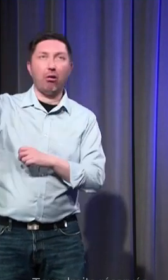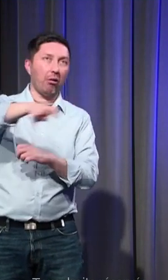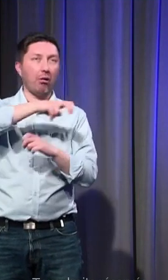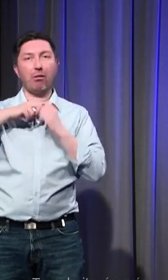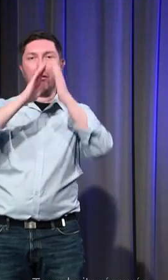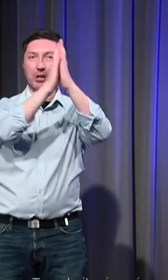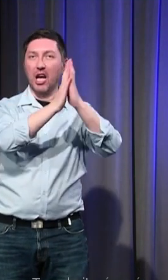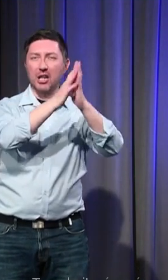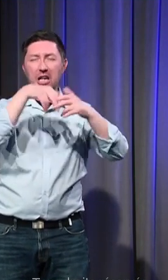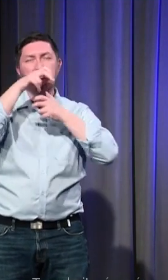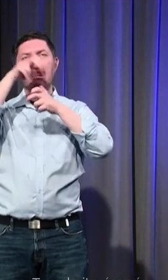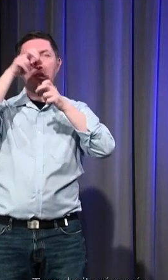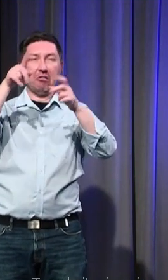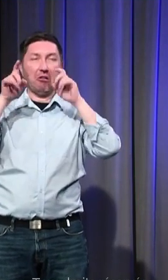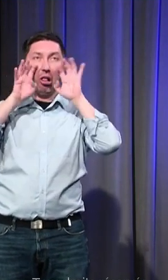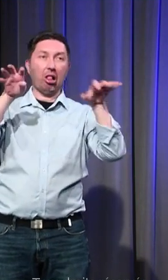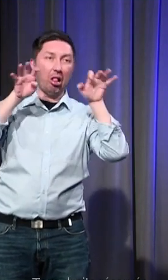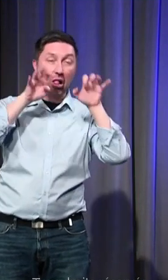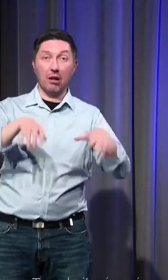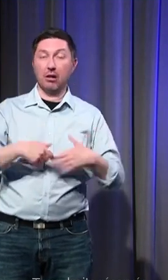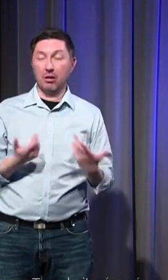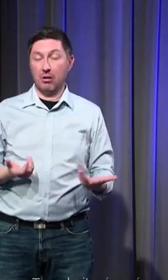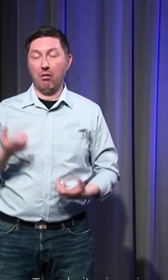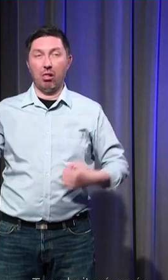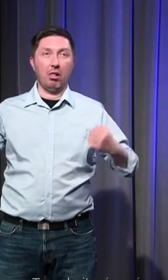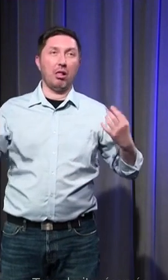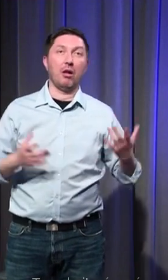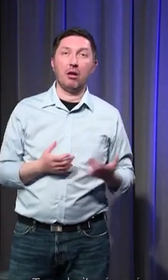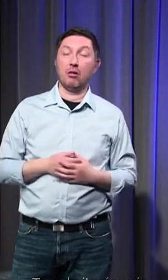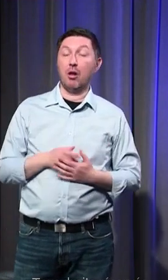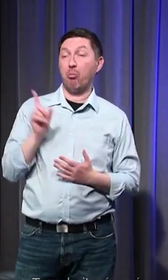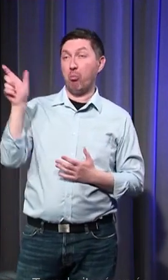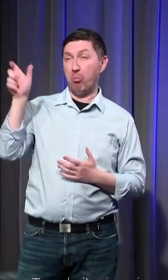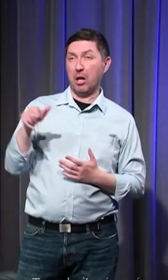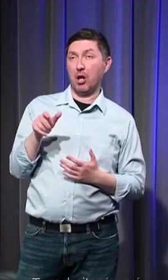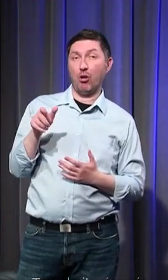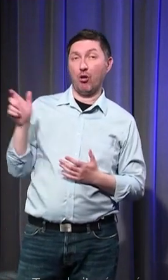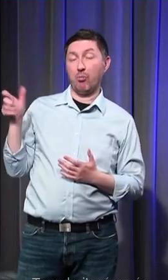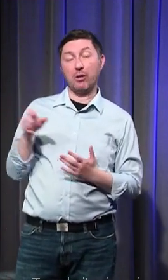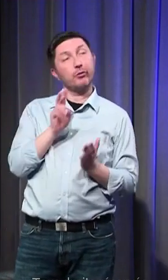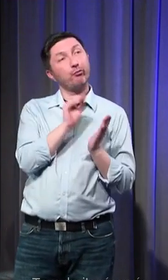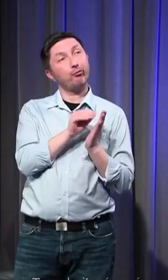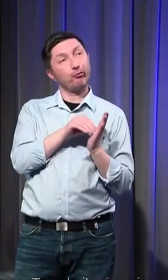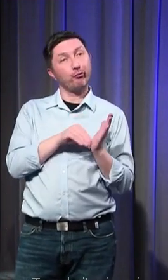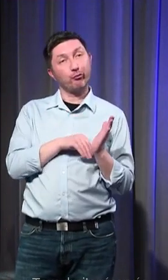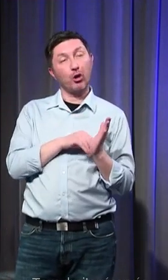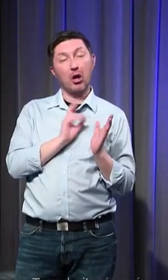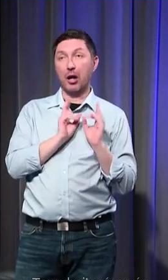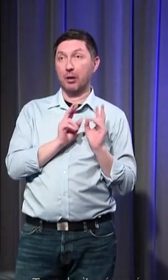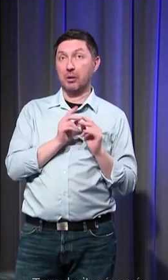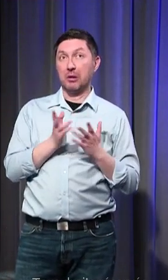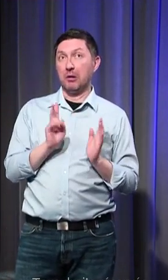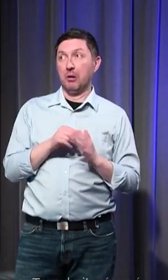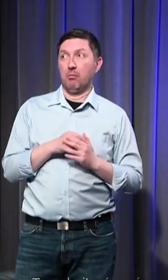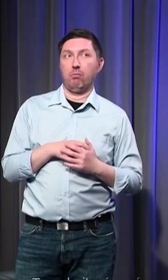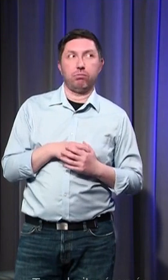hurlent elles pleurent et la personne qui rend compte de cela explique à ce moment-là je ne savais plus où me mettre